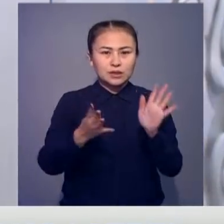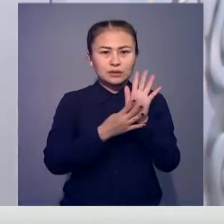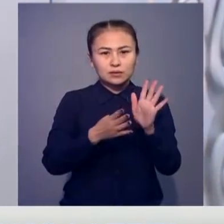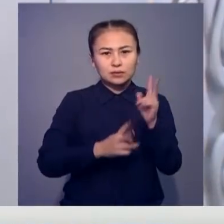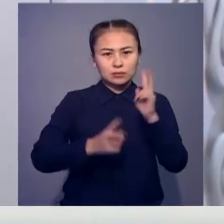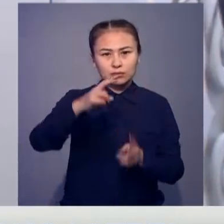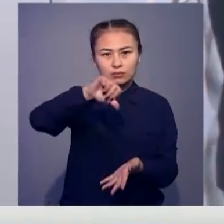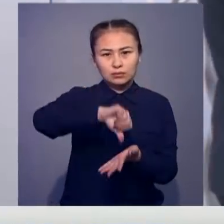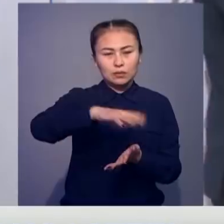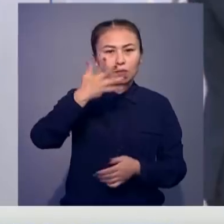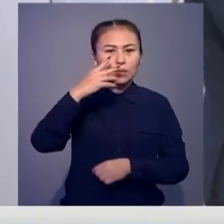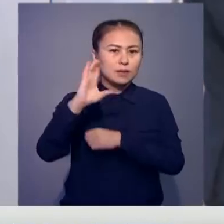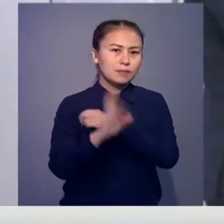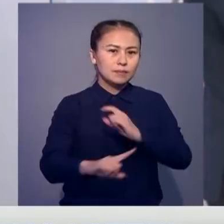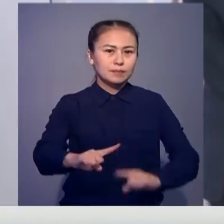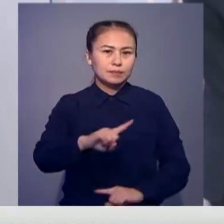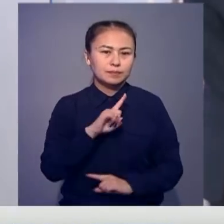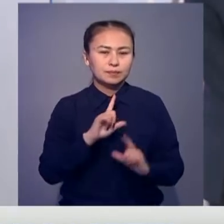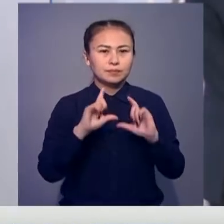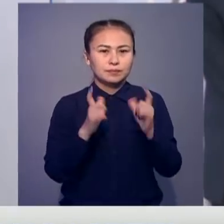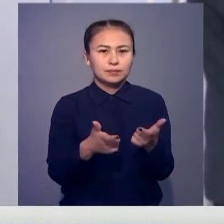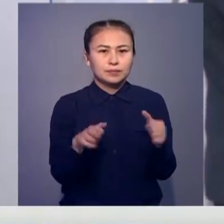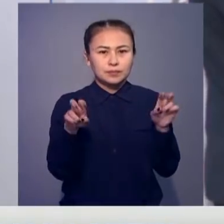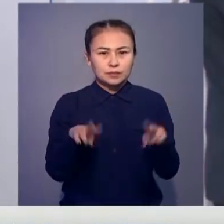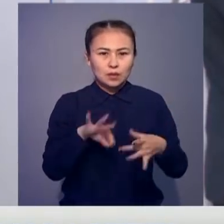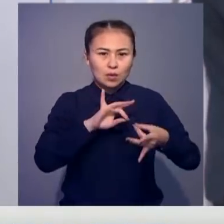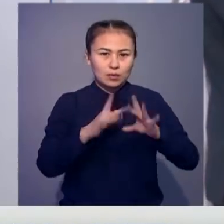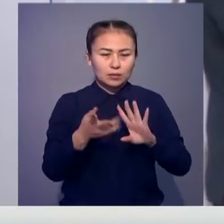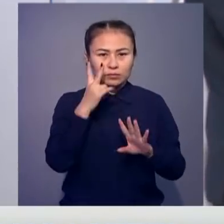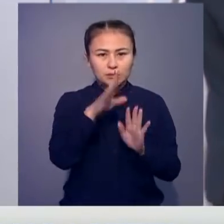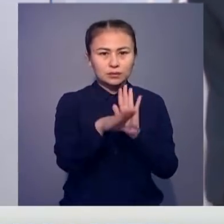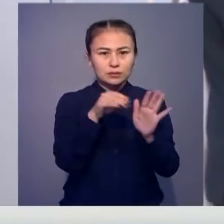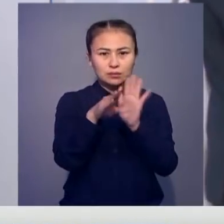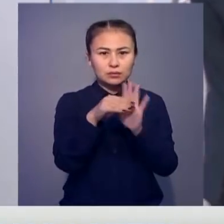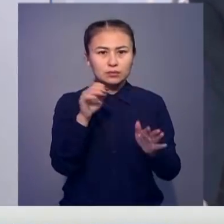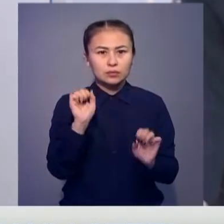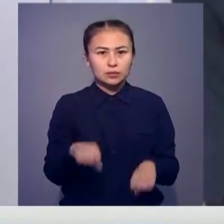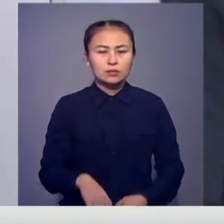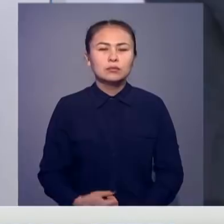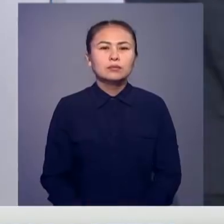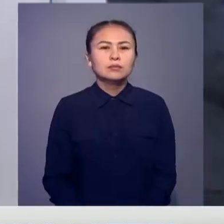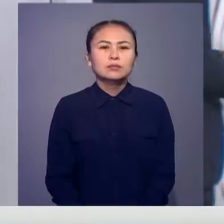қатсады. Ақтықсынға жолдама алғандар өзірі онлайн дауыз беру арқылы мұқтына анықтайды.